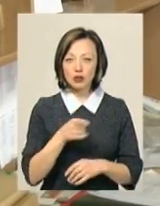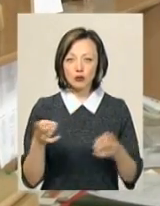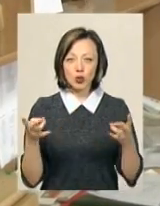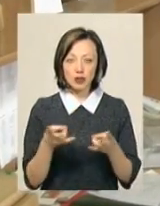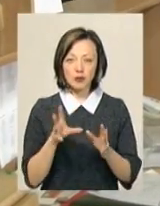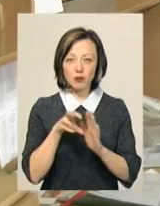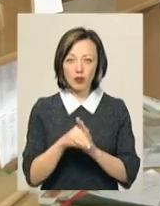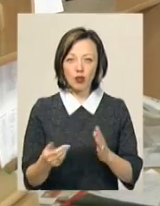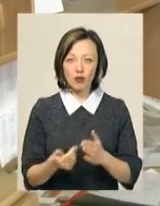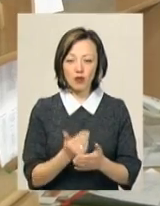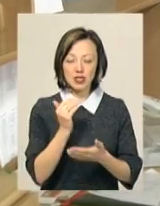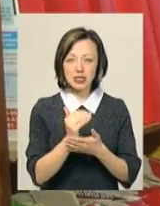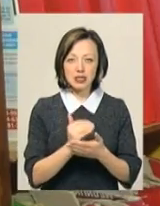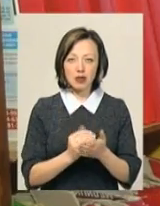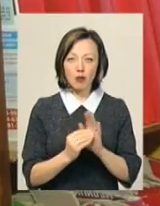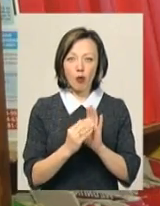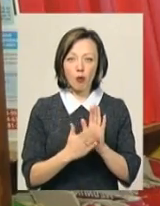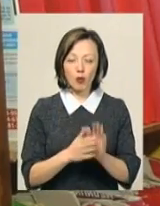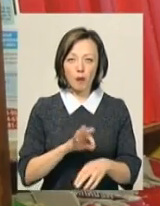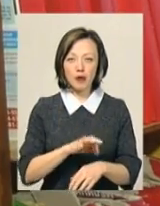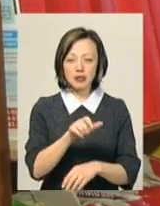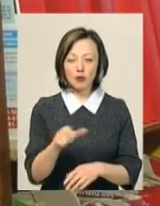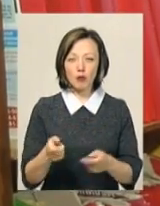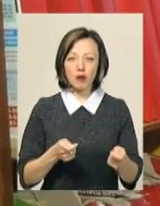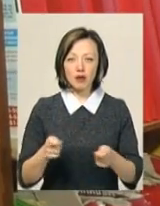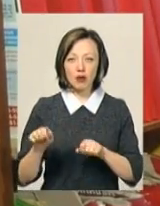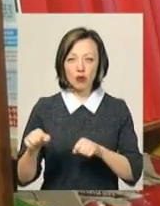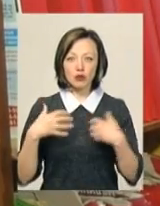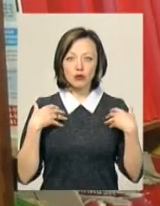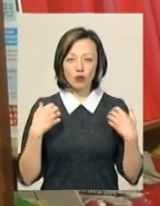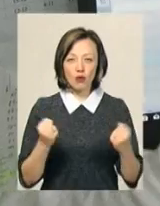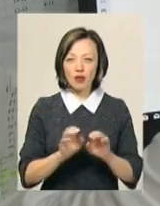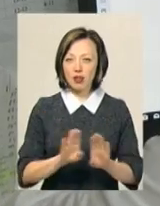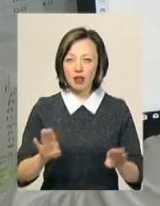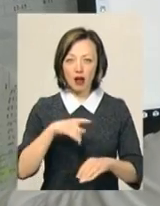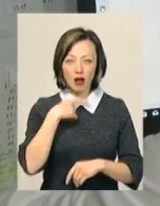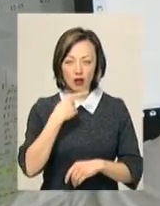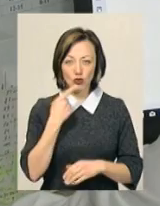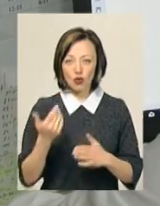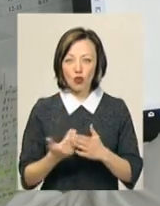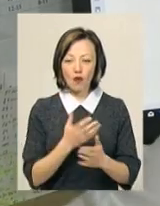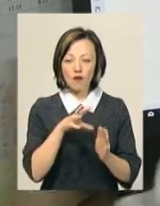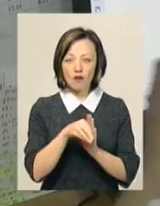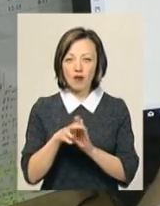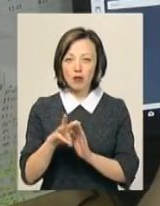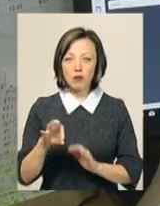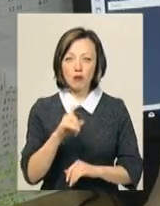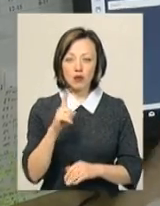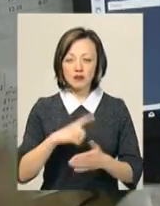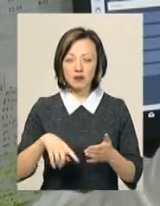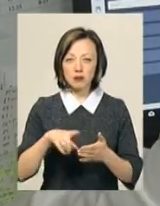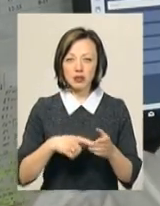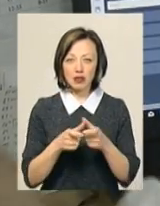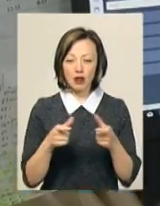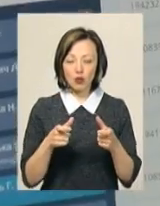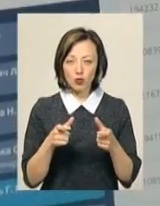впровадження нової системи обліку пацієнтів, в управлінні охорони здоров'я не кажуть. Нагадаю, нововведення від МОЗ щодо відміни талонів